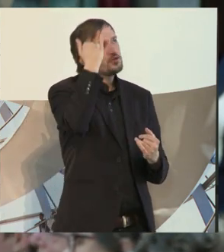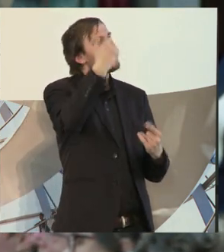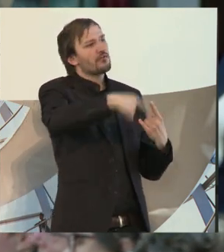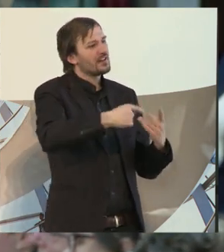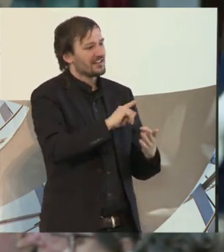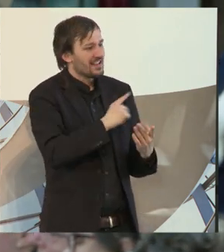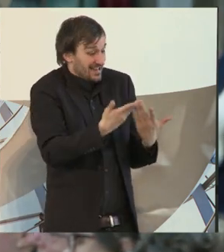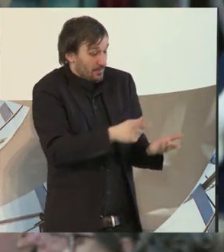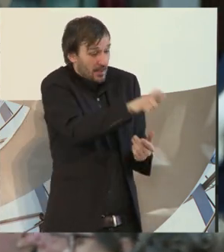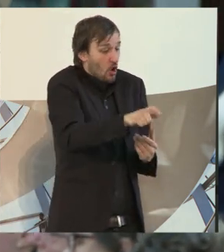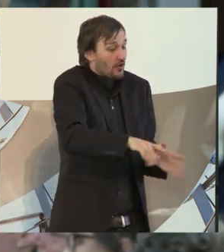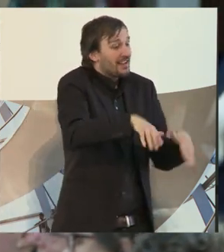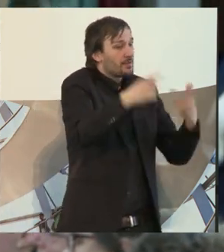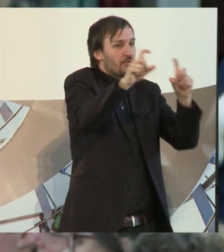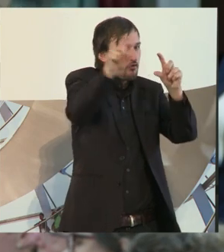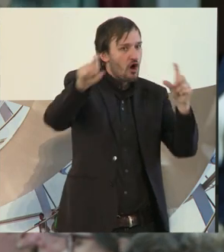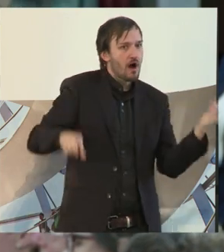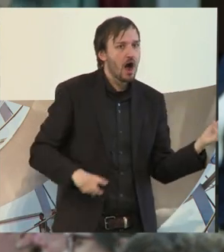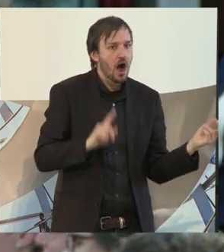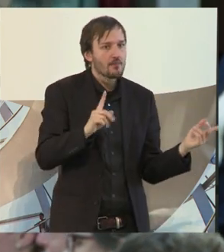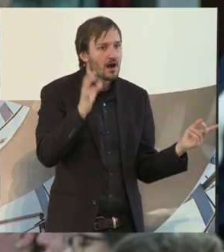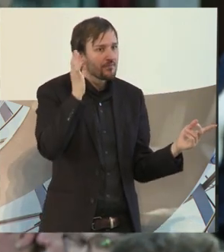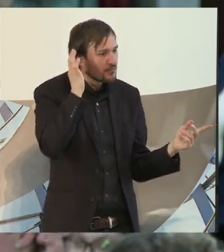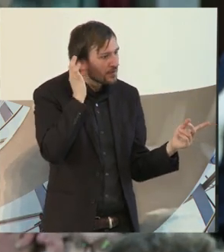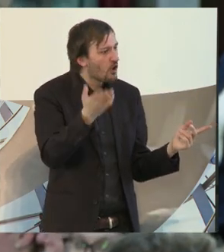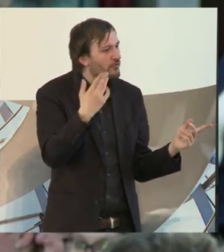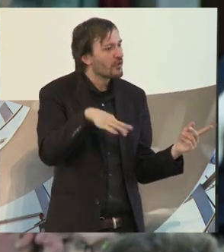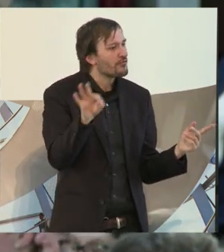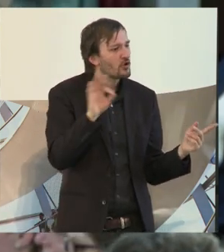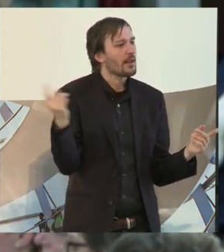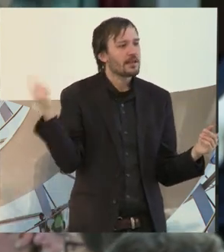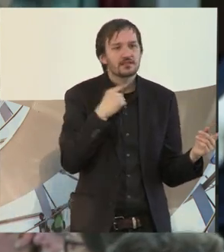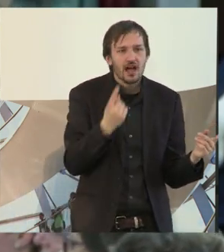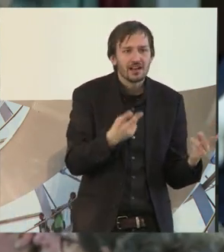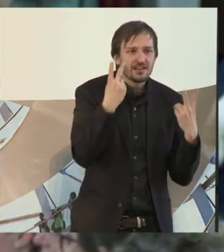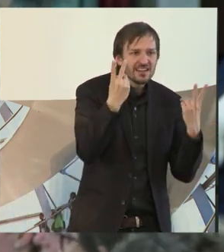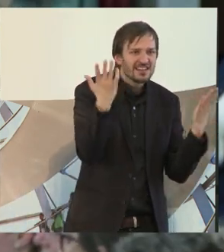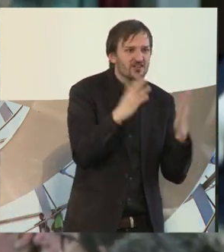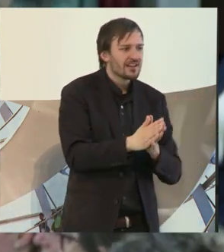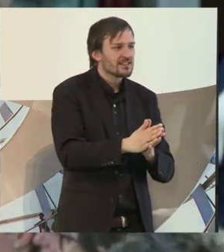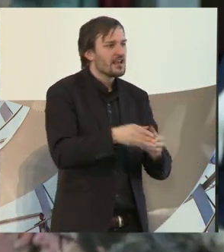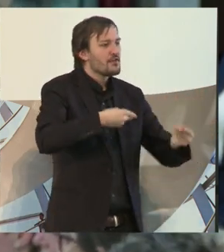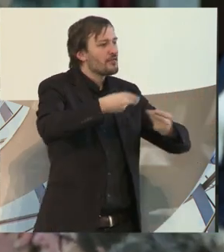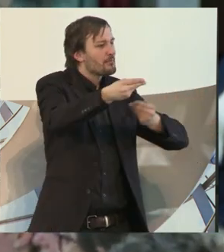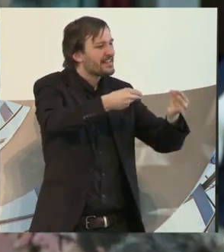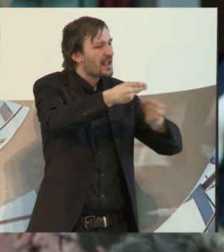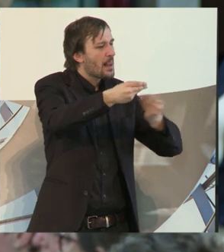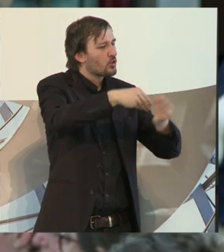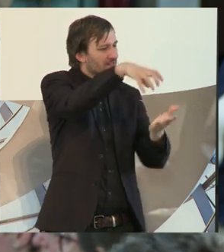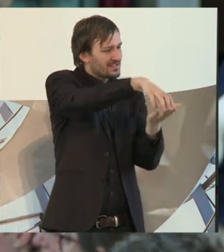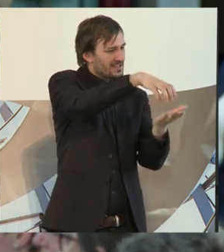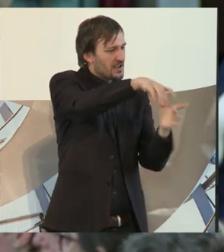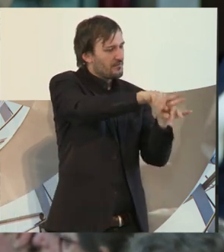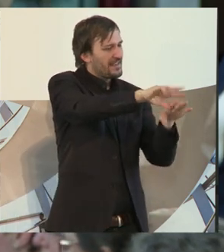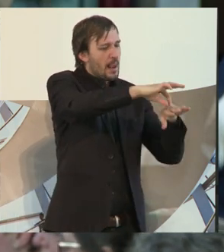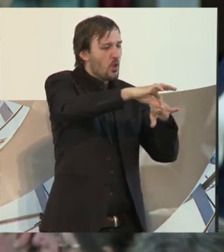wir haben die Leute, es gibt die Firmen. Aber was die Frau von Füngerling sagte, das Entscheidende sind die Vermittlungscoaches, die Lotsen,